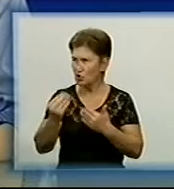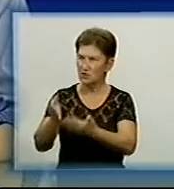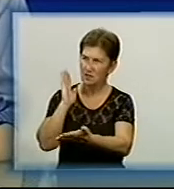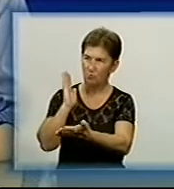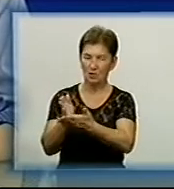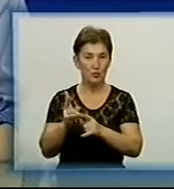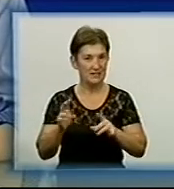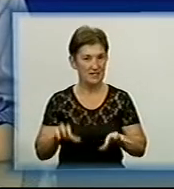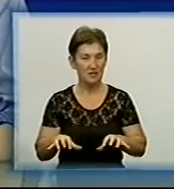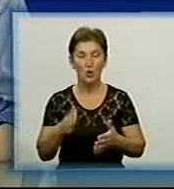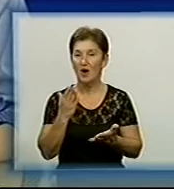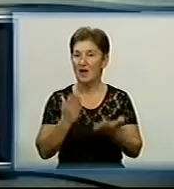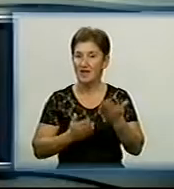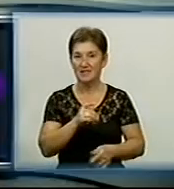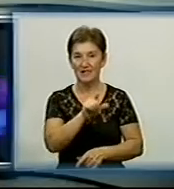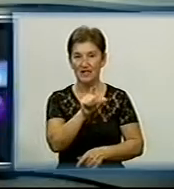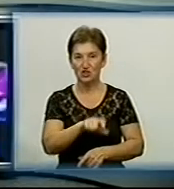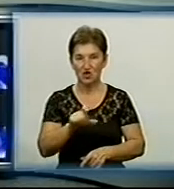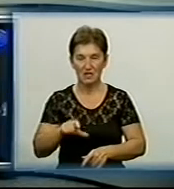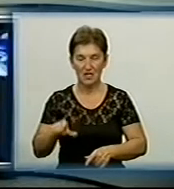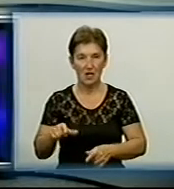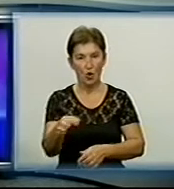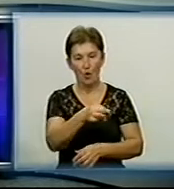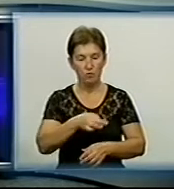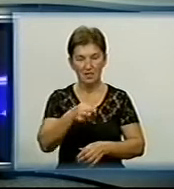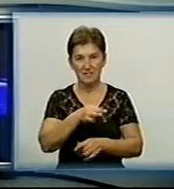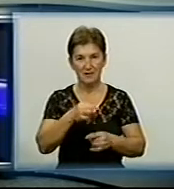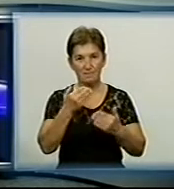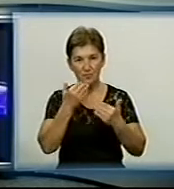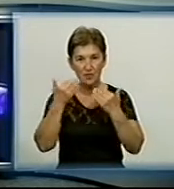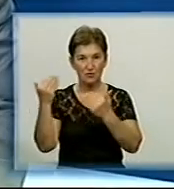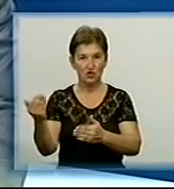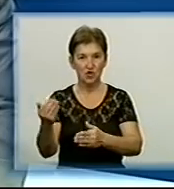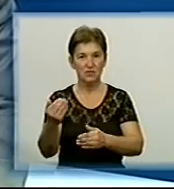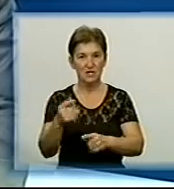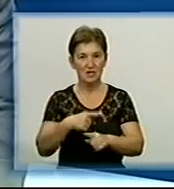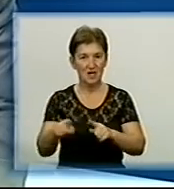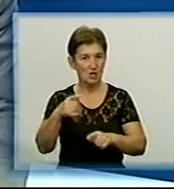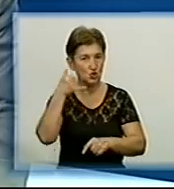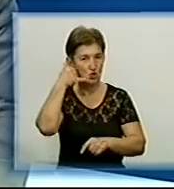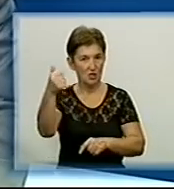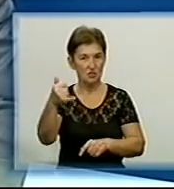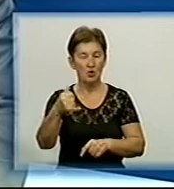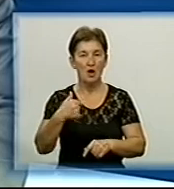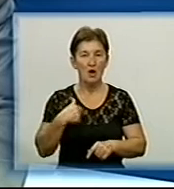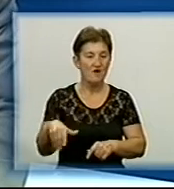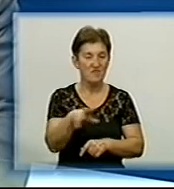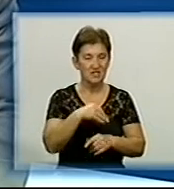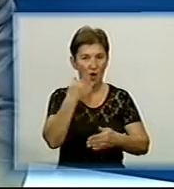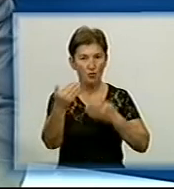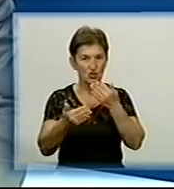Якщо жителі області обращаються На горячу лінію губернатора І все їх обращення Ми стараємся